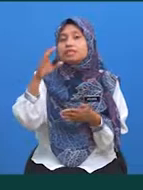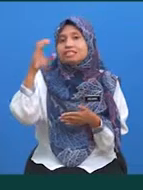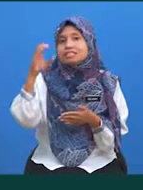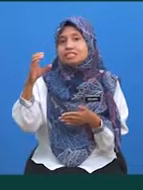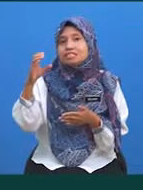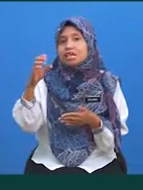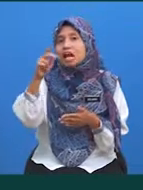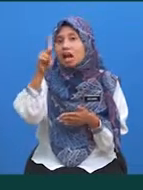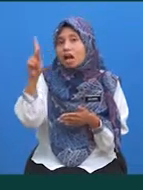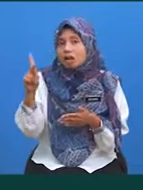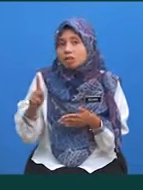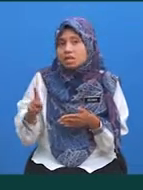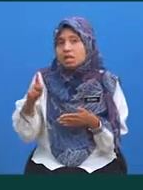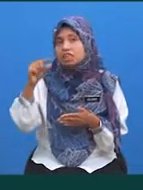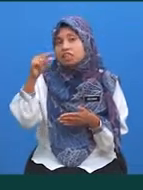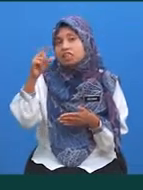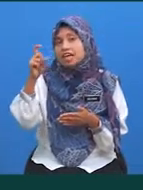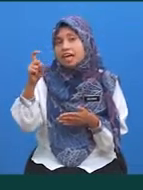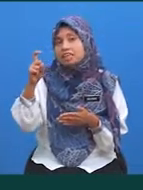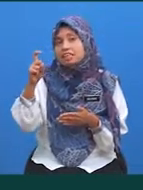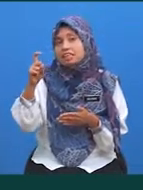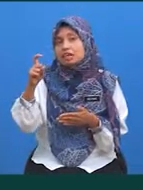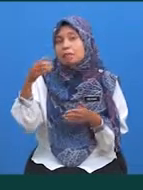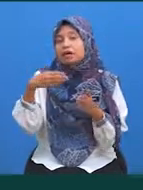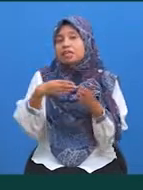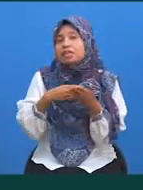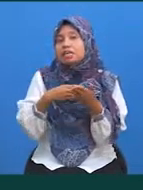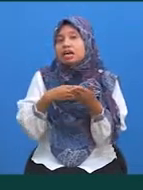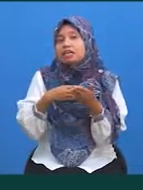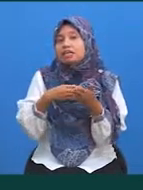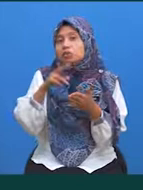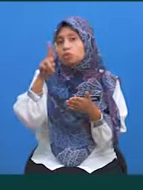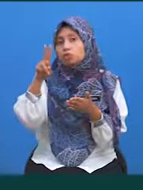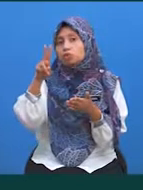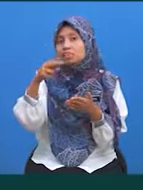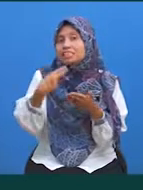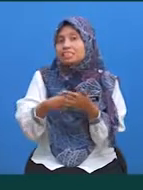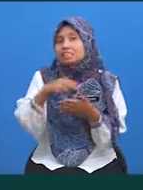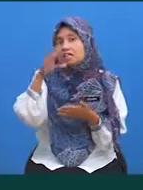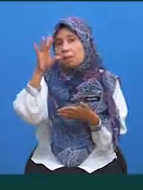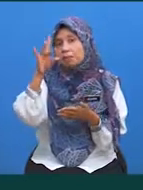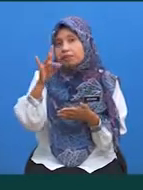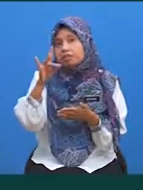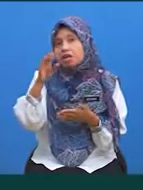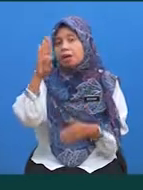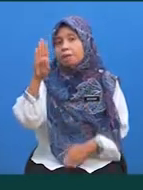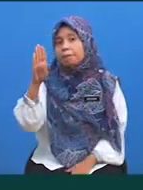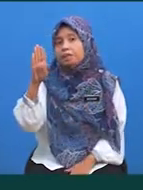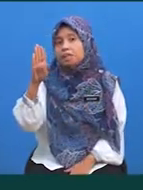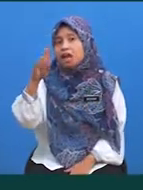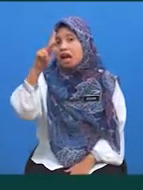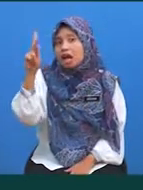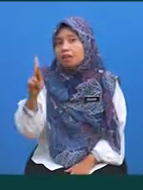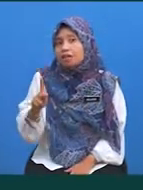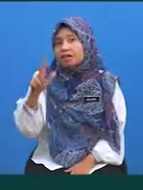kamiran